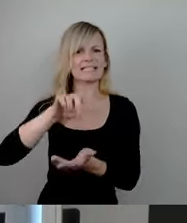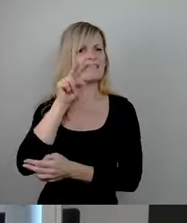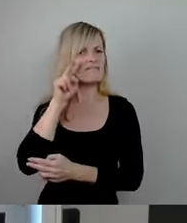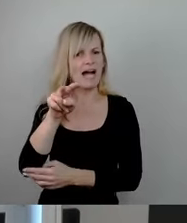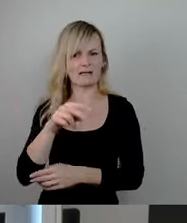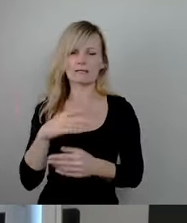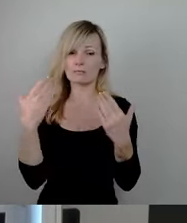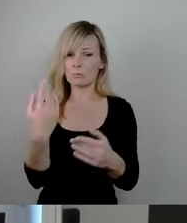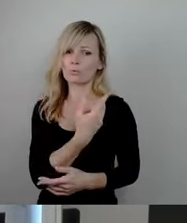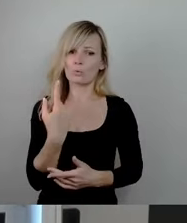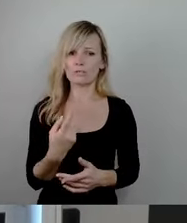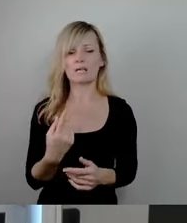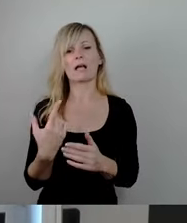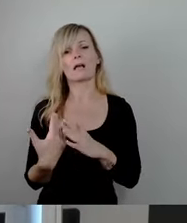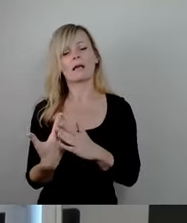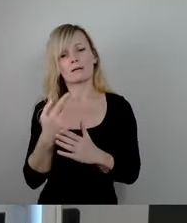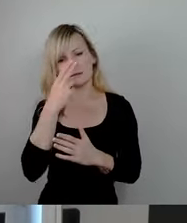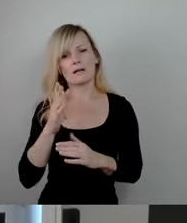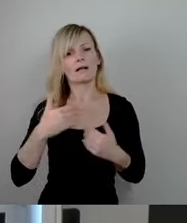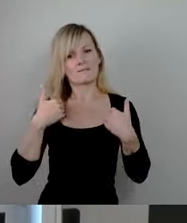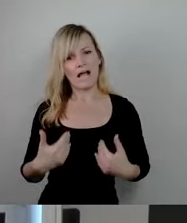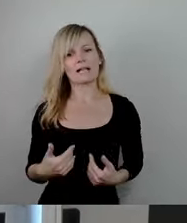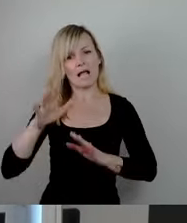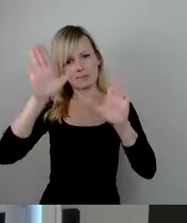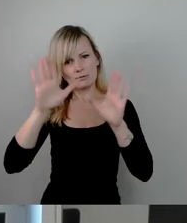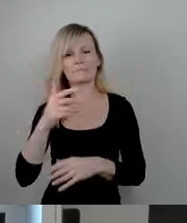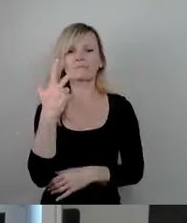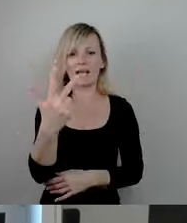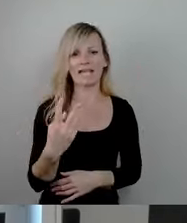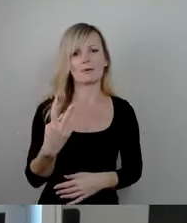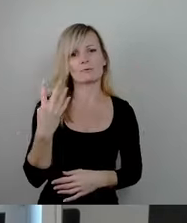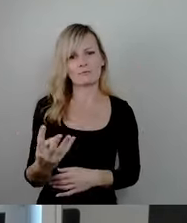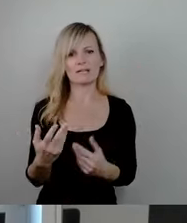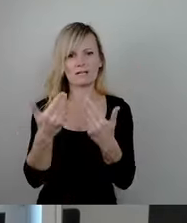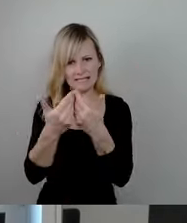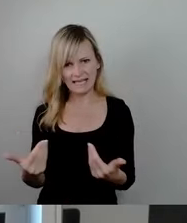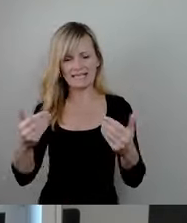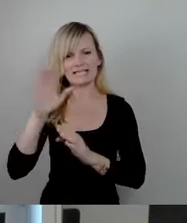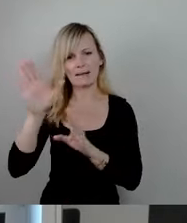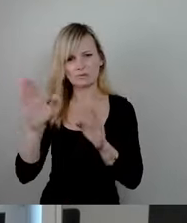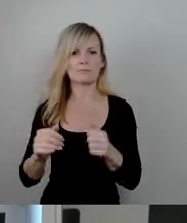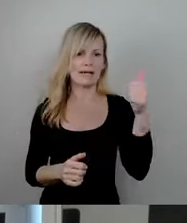zu bringen, beantrage ich jetzt, die Punkte 1 und 2 sowie 3 und 4 jedenfalls getrennt abzustimmen. Vielen Dank.